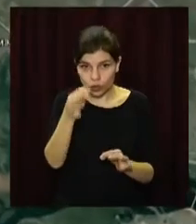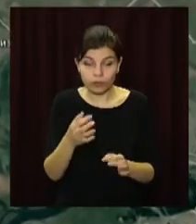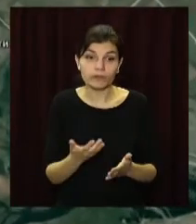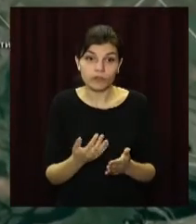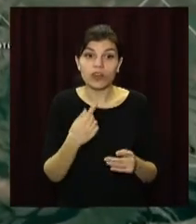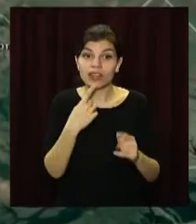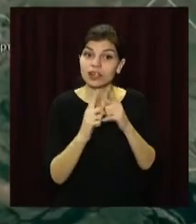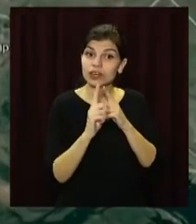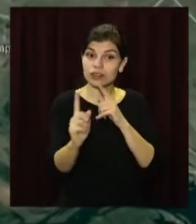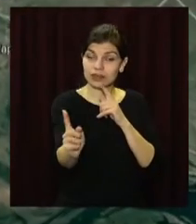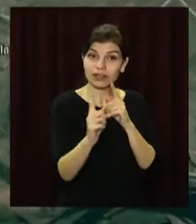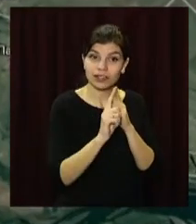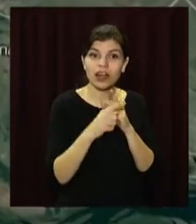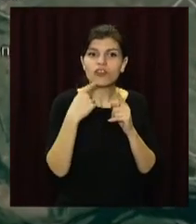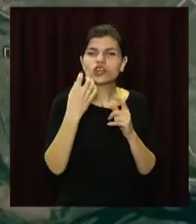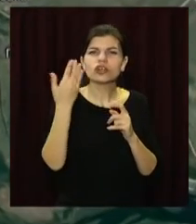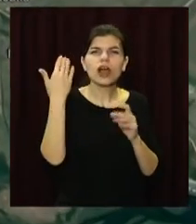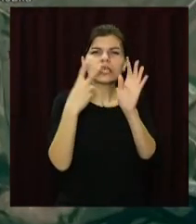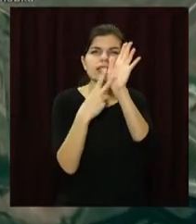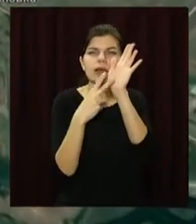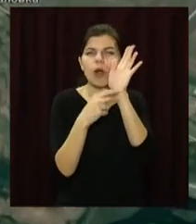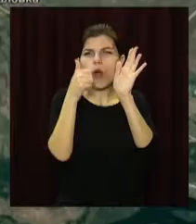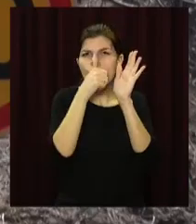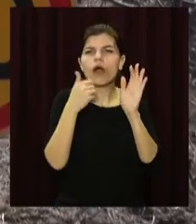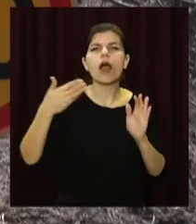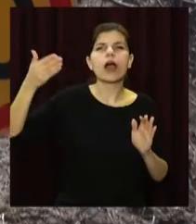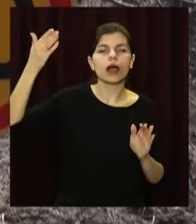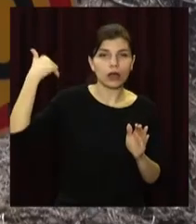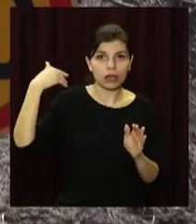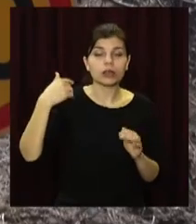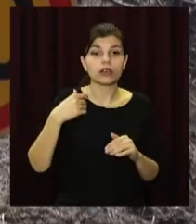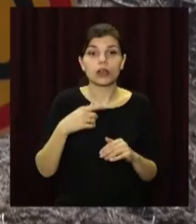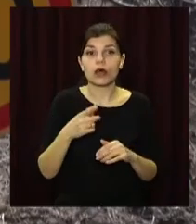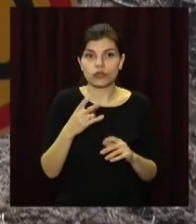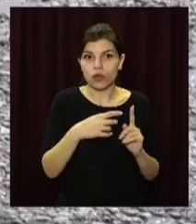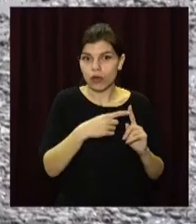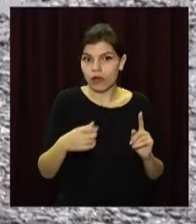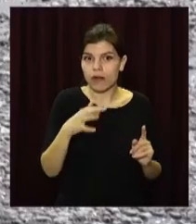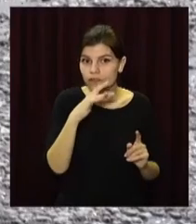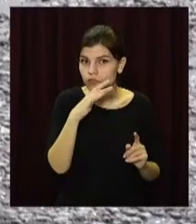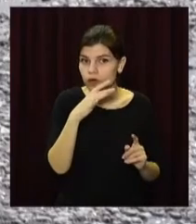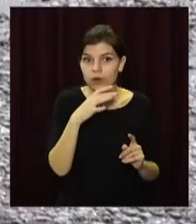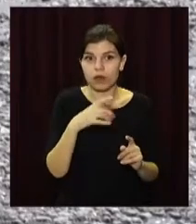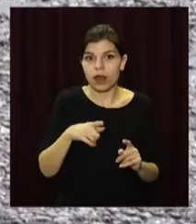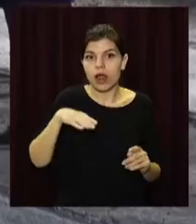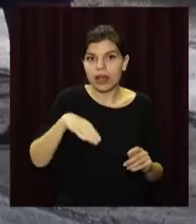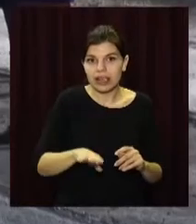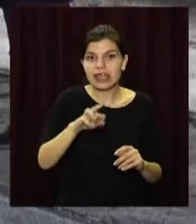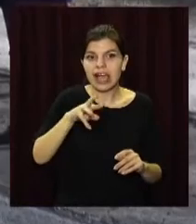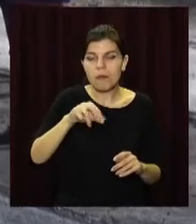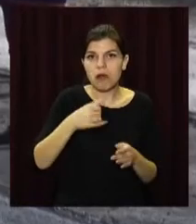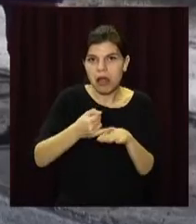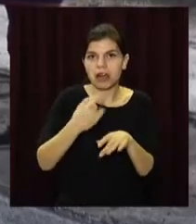Автошлях Камінська Шульгівка збудований ще у 70-х роках минулого століття. Але за майже як півстоліття бачила хіба що ямковий ремонт.